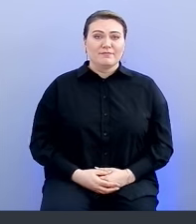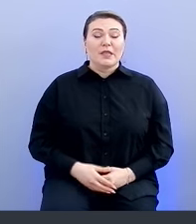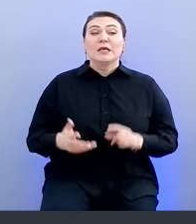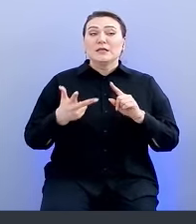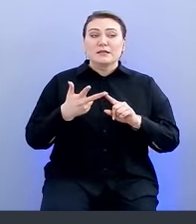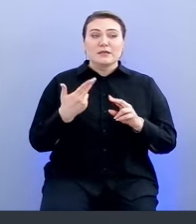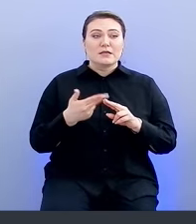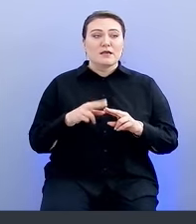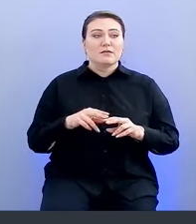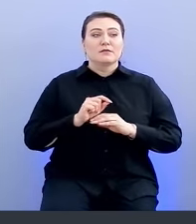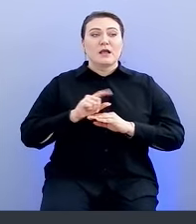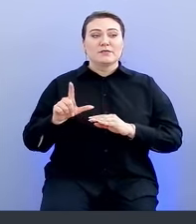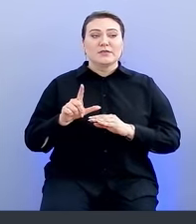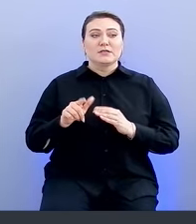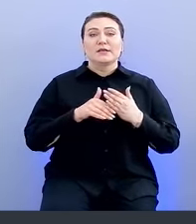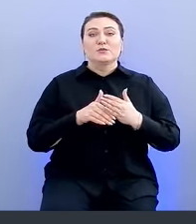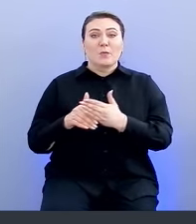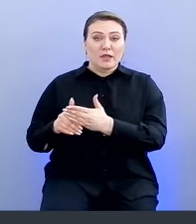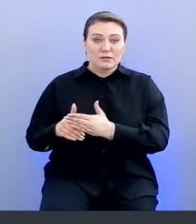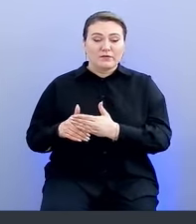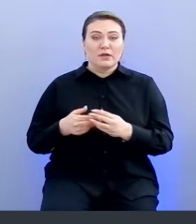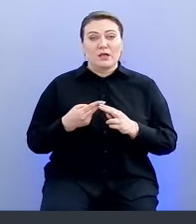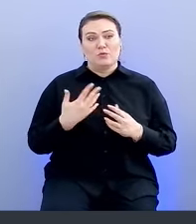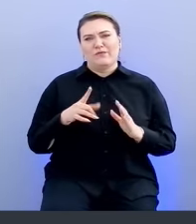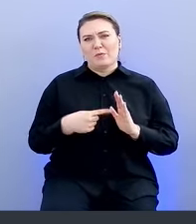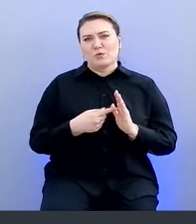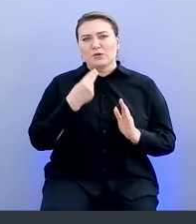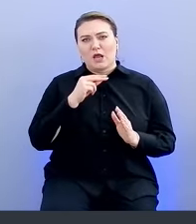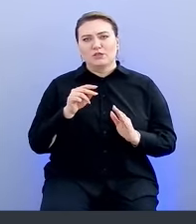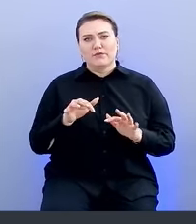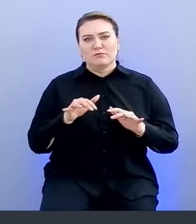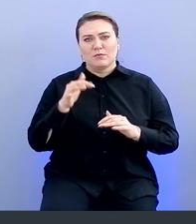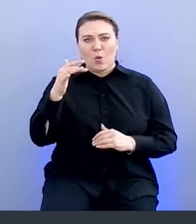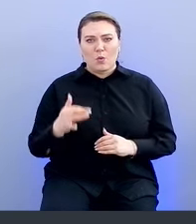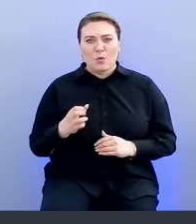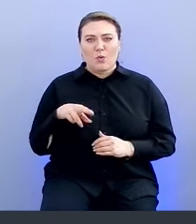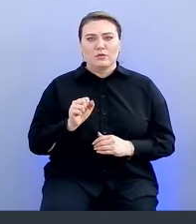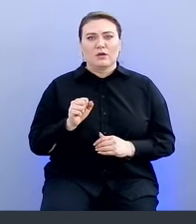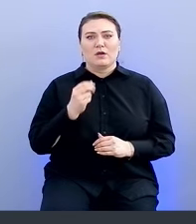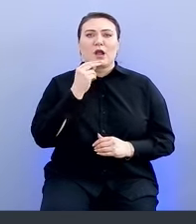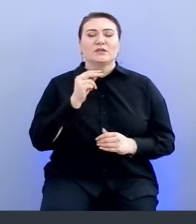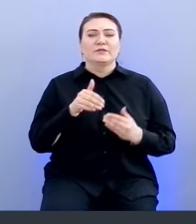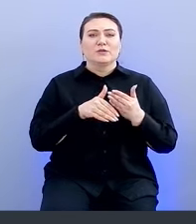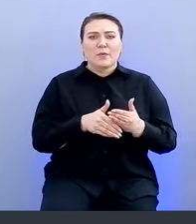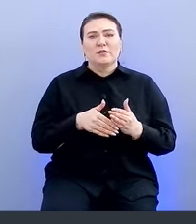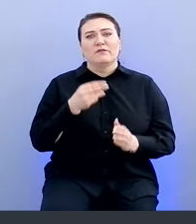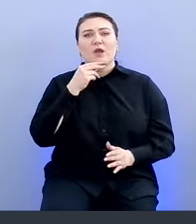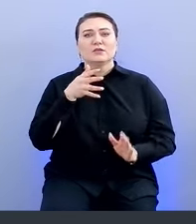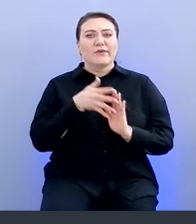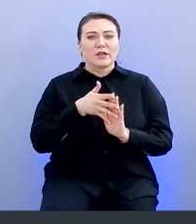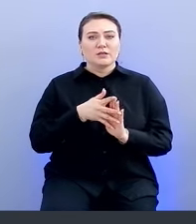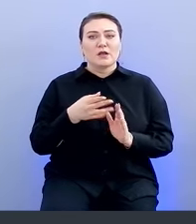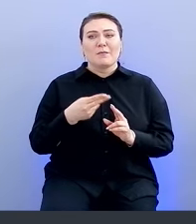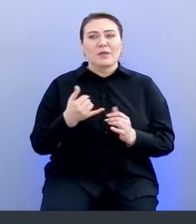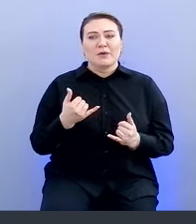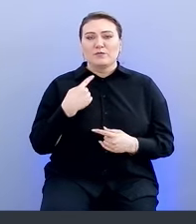Третье – это развитие инструментов. То есть это уже вопрос качества кода, в смысле качества инструментов, качества анализа. Мы сегодня